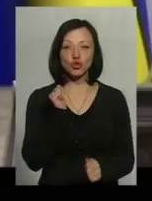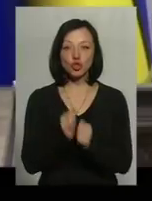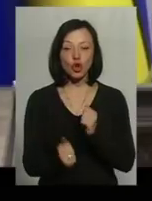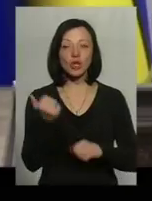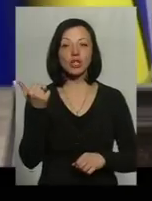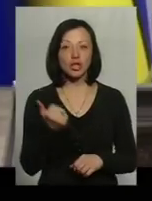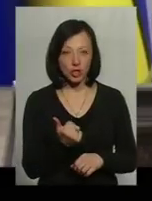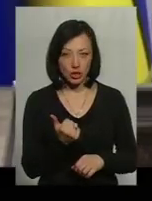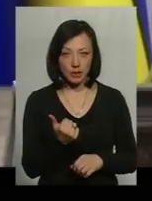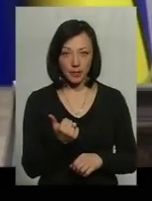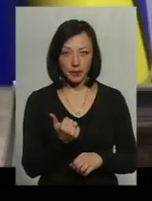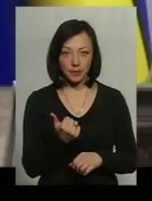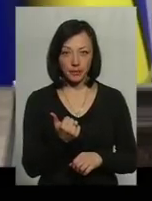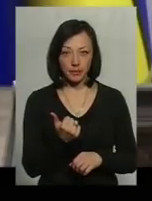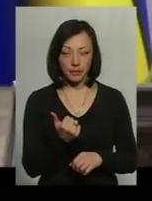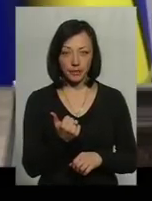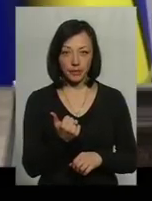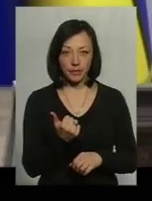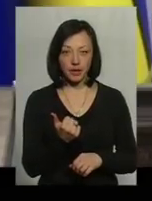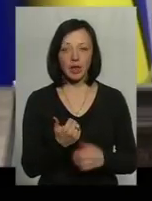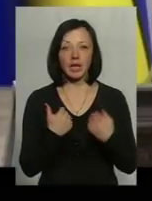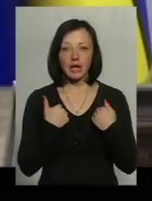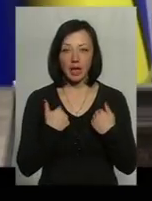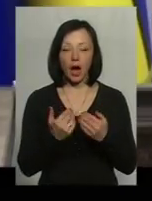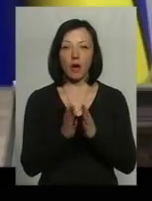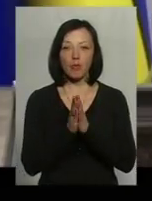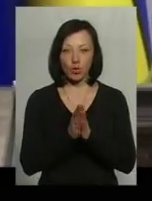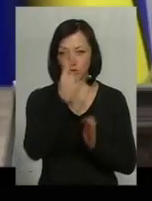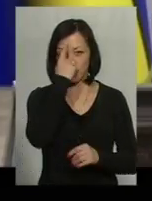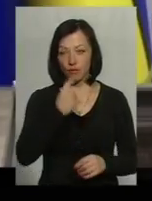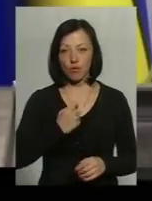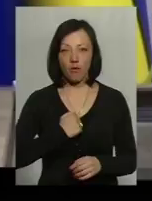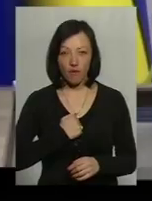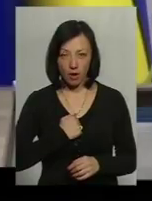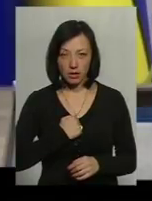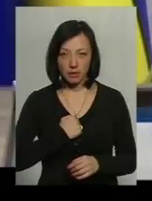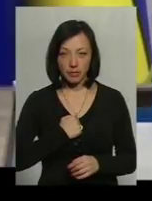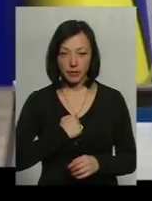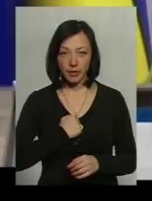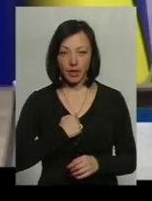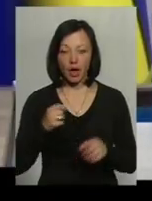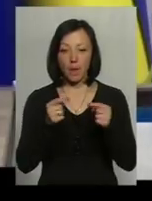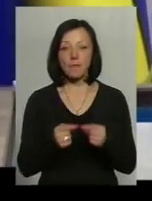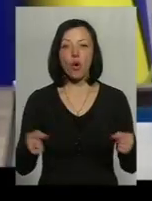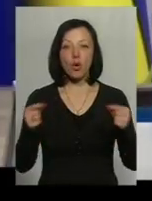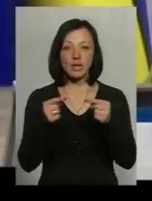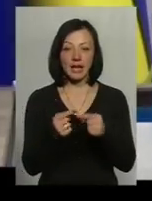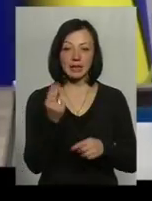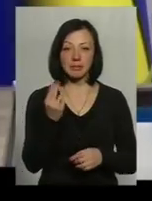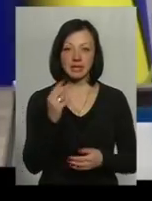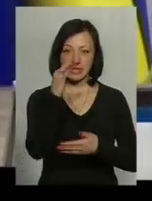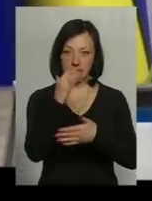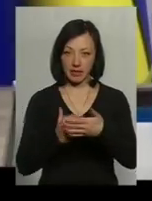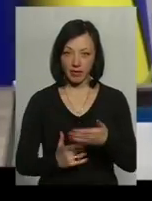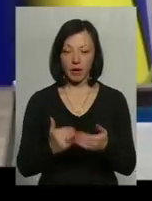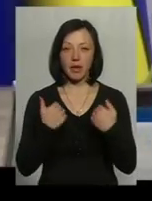я прошу імене інформувати по конкретним цифрами, і я